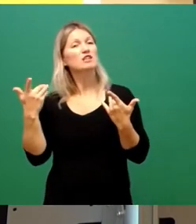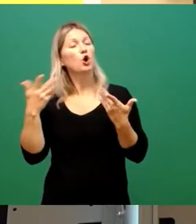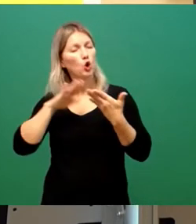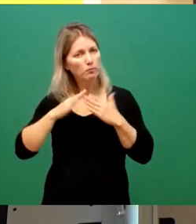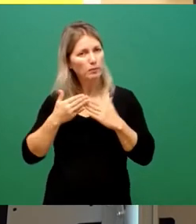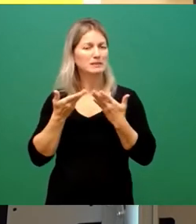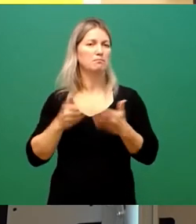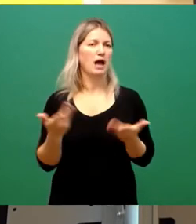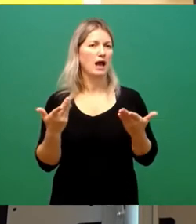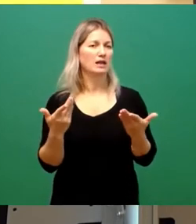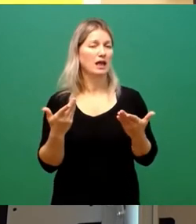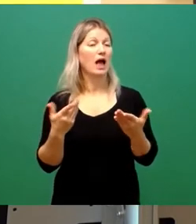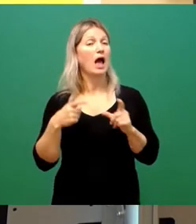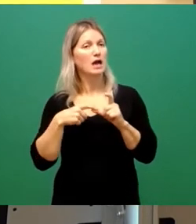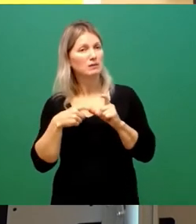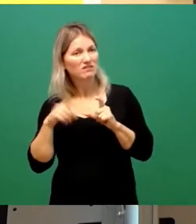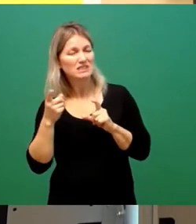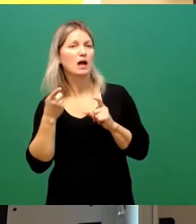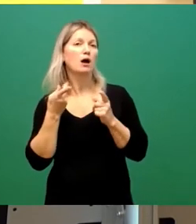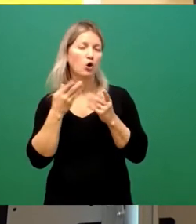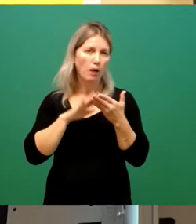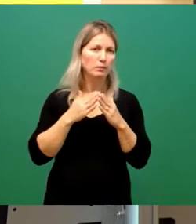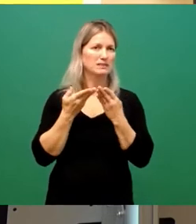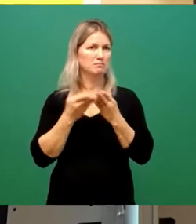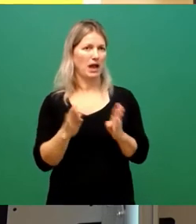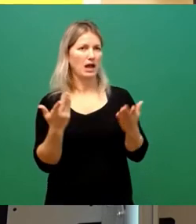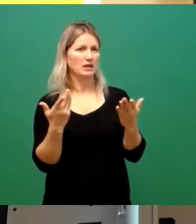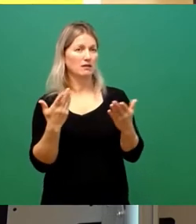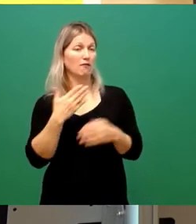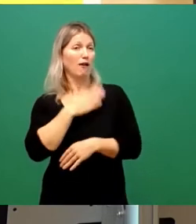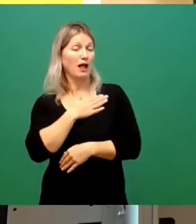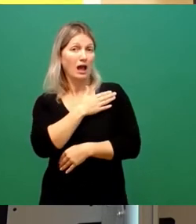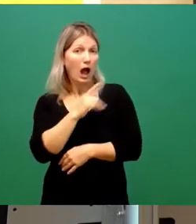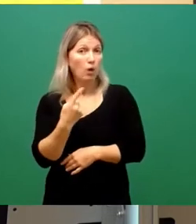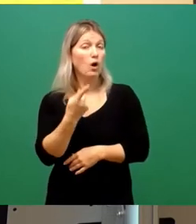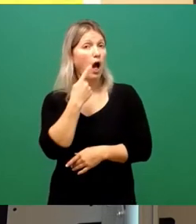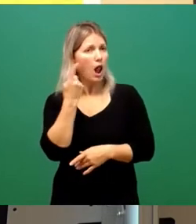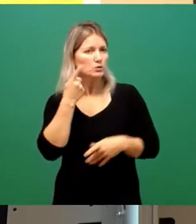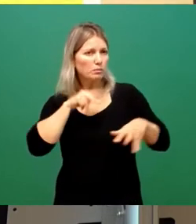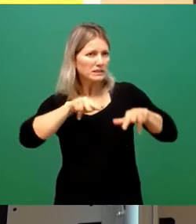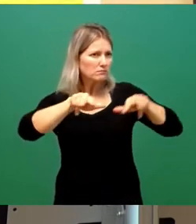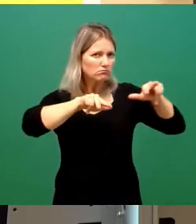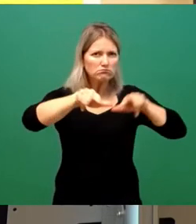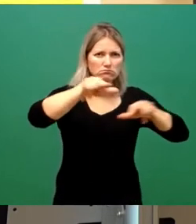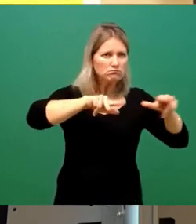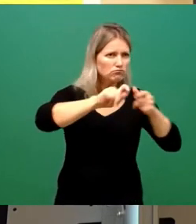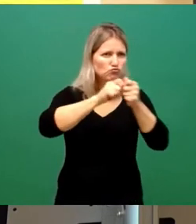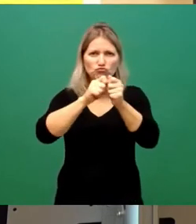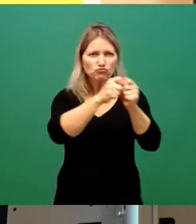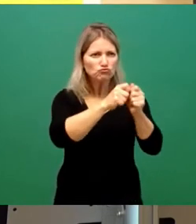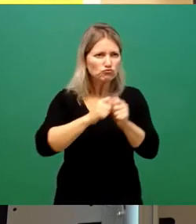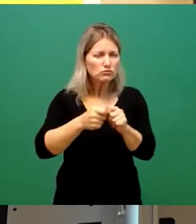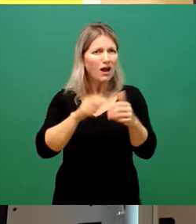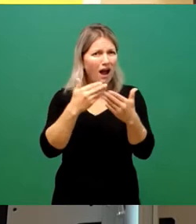bereitgelegt hat und auch die Linke. Man sieht, dass dort Bewegung geherrscht hat, dass wir versucht haben, zu einer